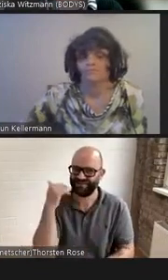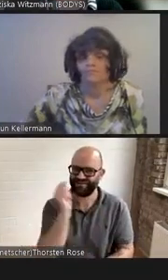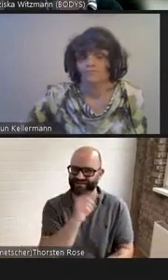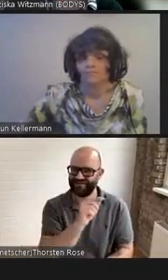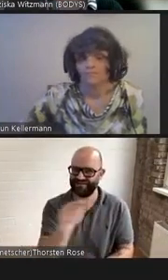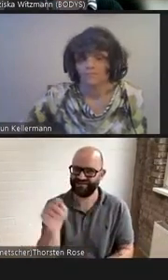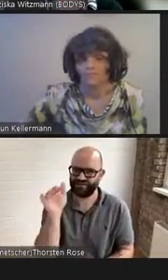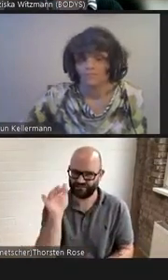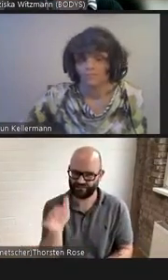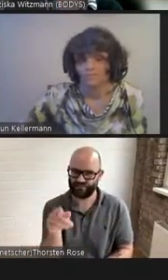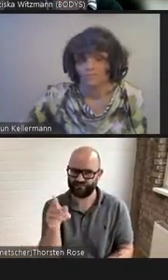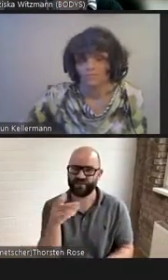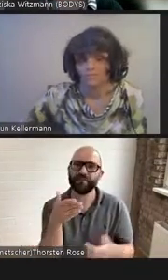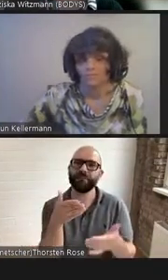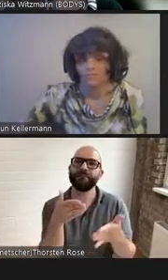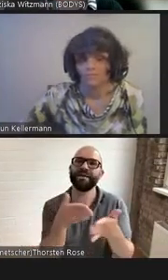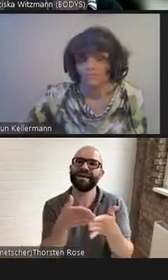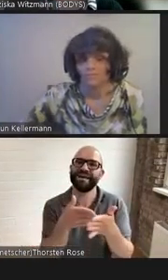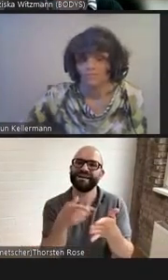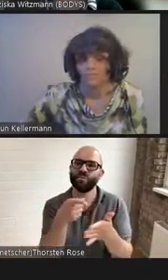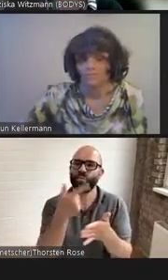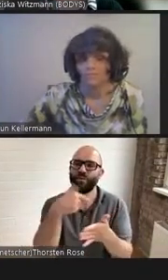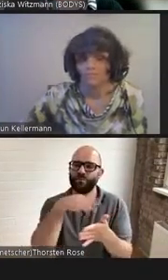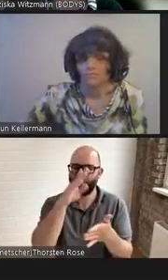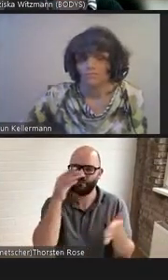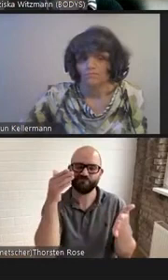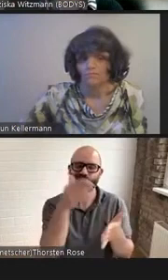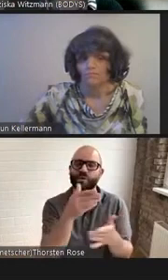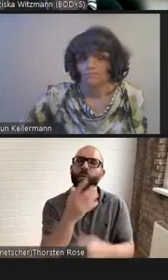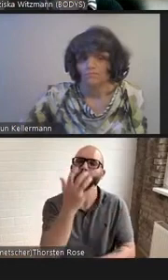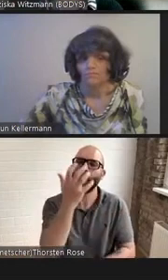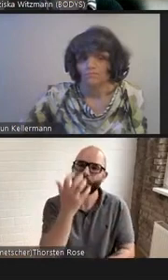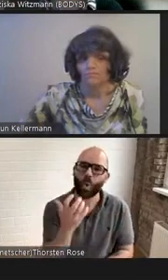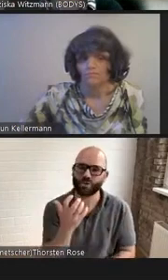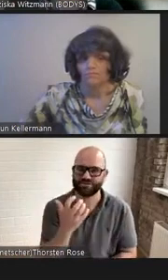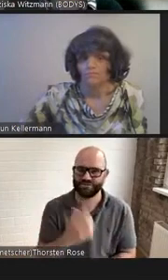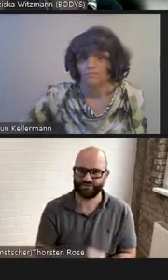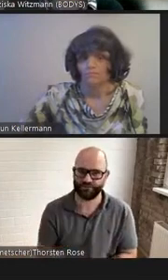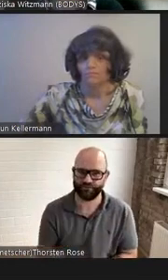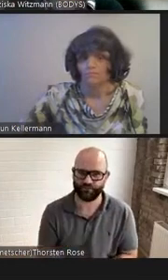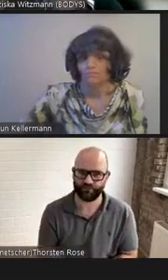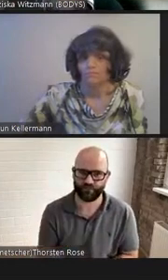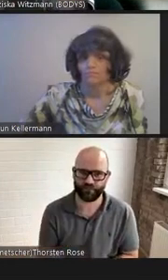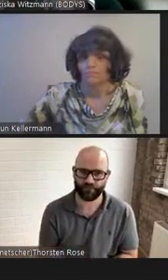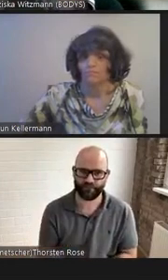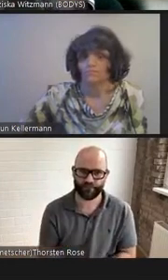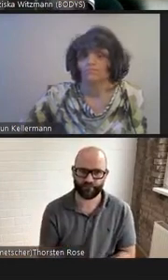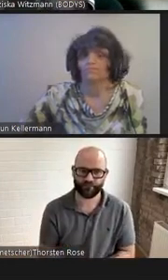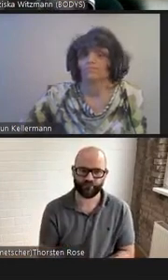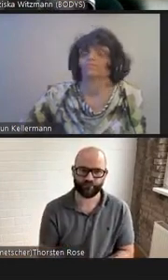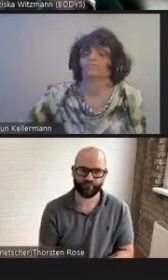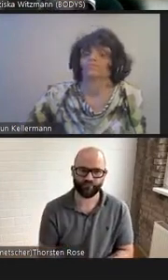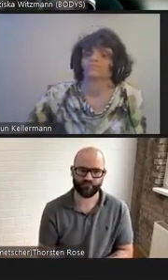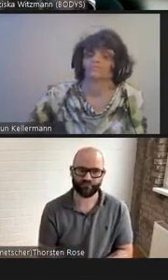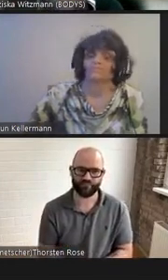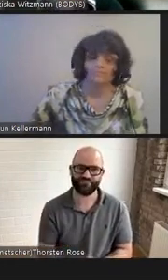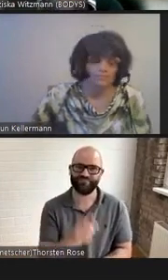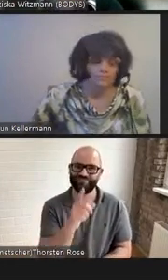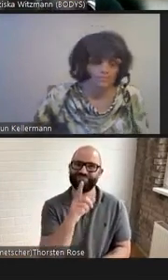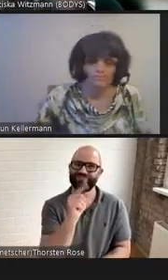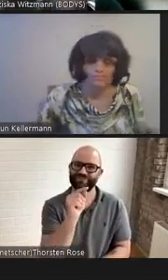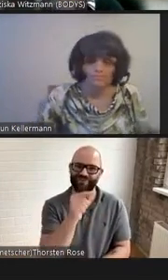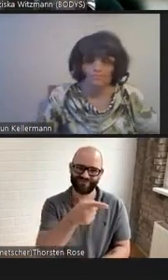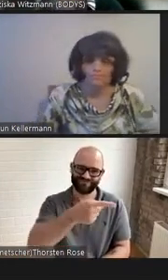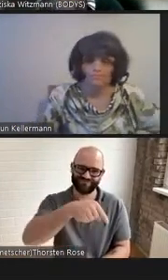eines Bösewichts übernehmen. Also eine Figur, die den anderen Figuren schaden will.